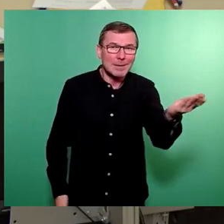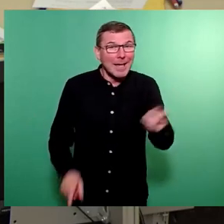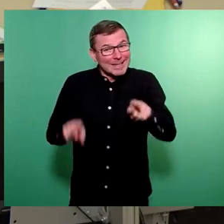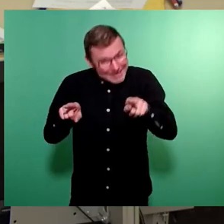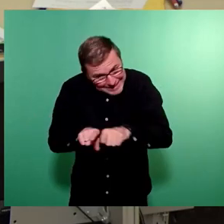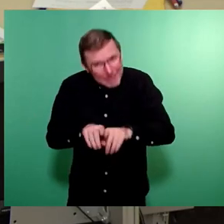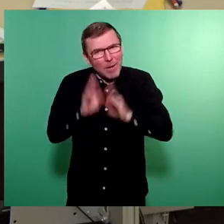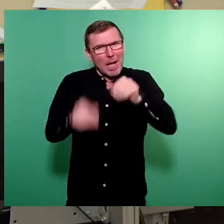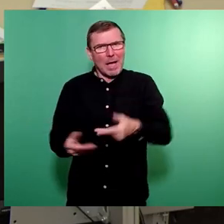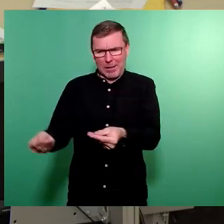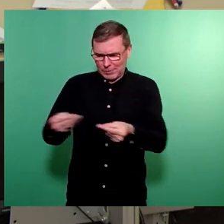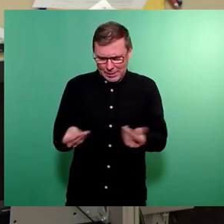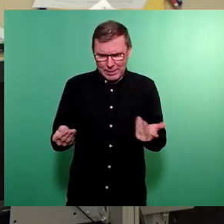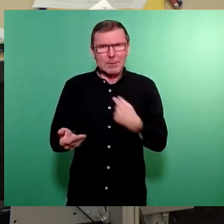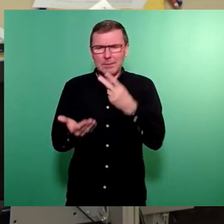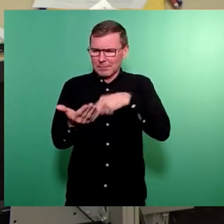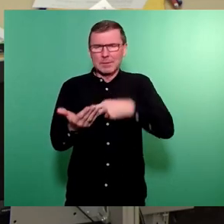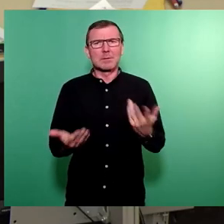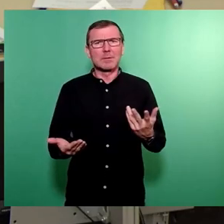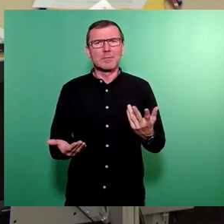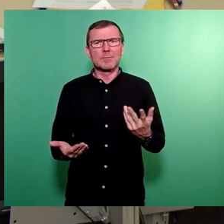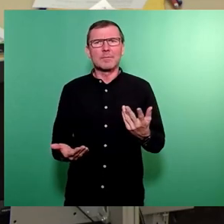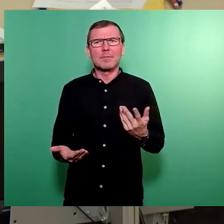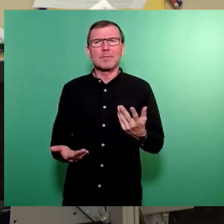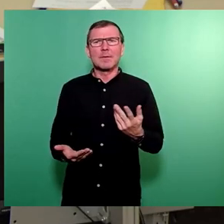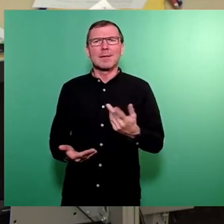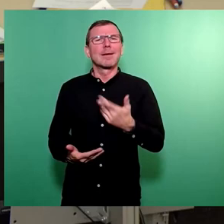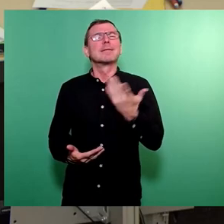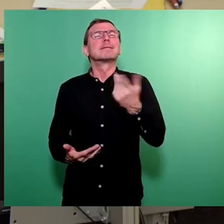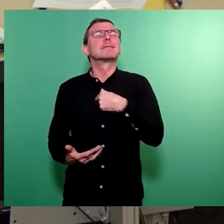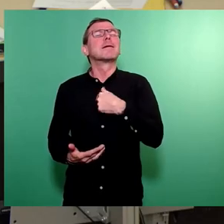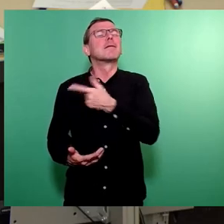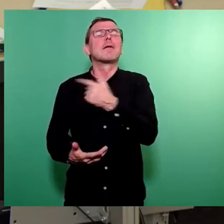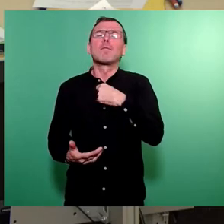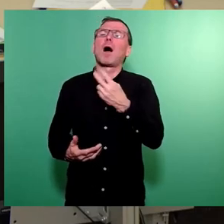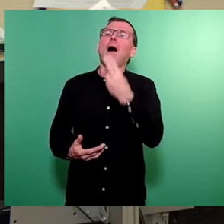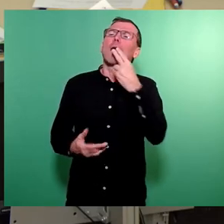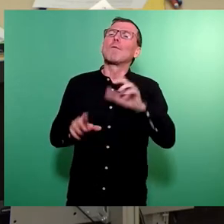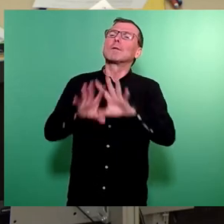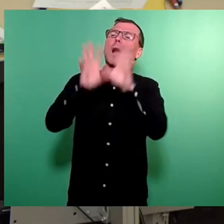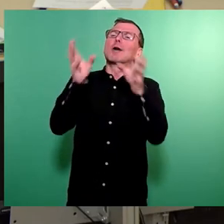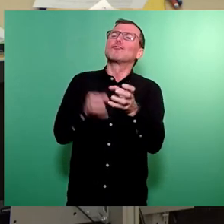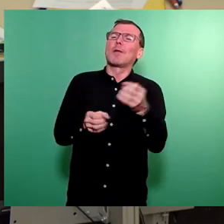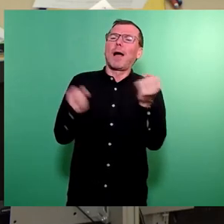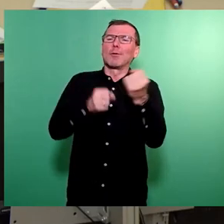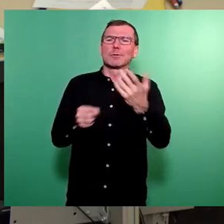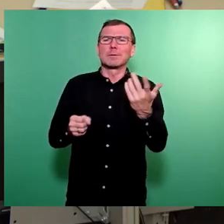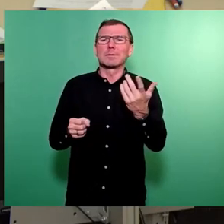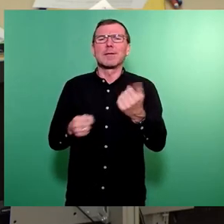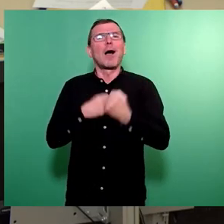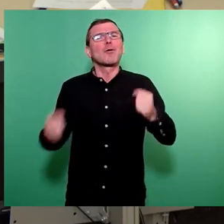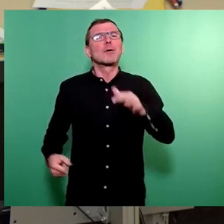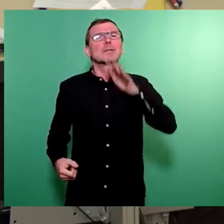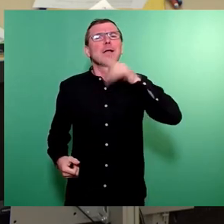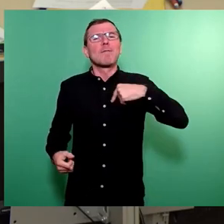mit dem Haushalt auch. Und die AfD haben uns hier so ein bisschen als Florist betätigt. Und mal versucht, so die gröbsten Fehlerchen in dem Strauß zu